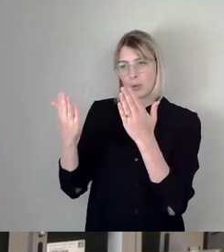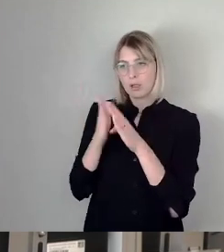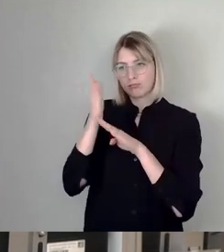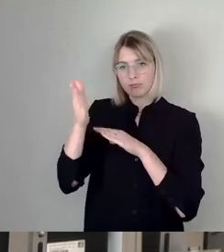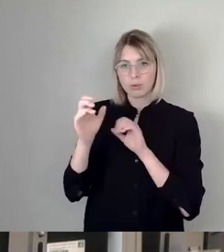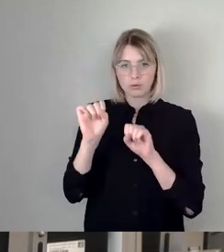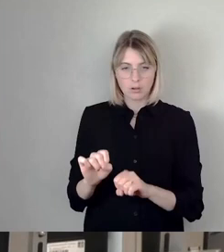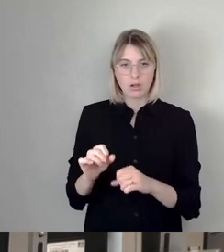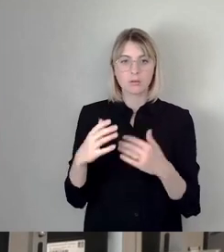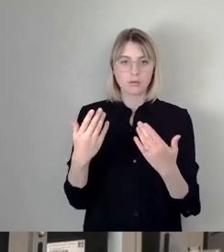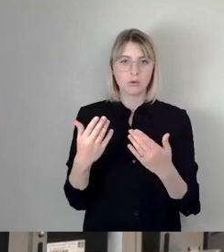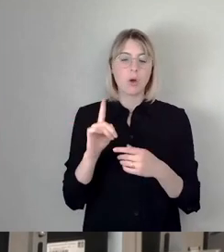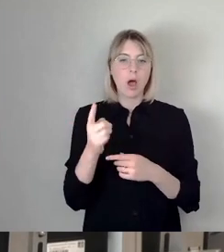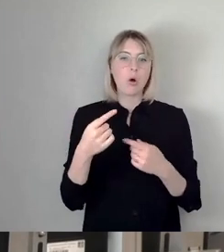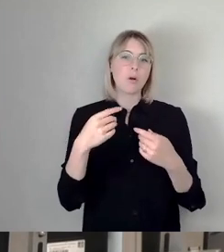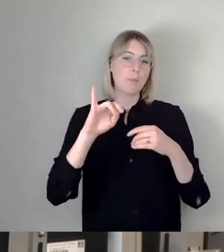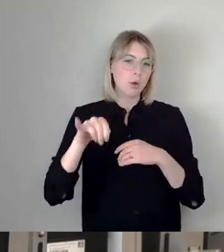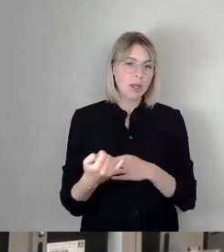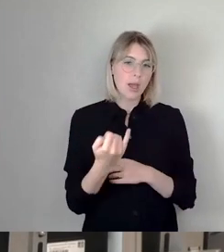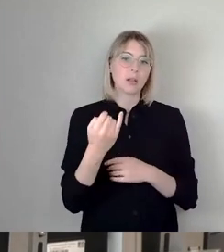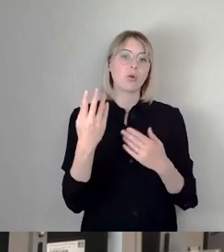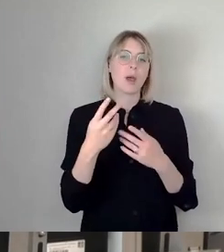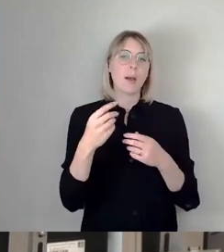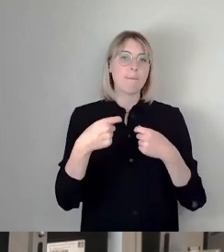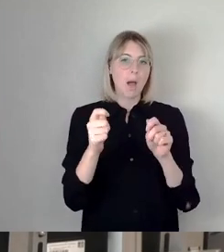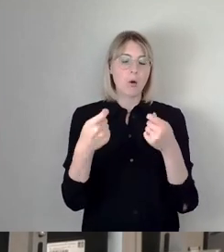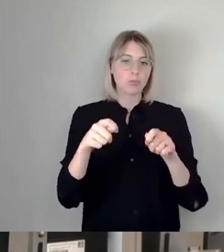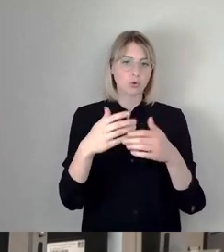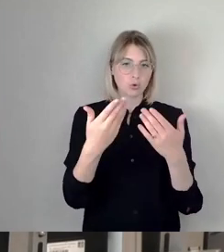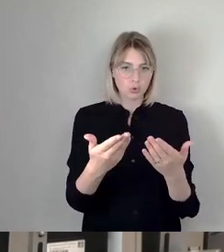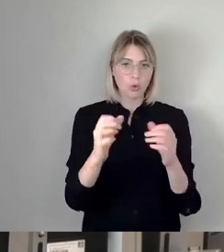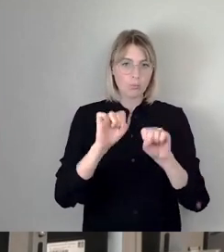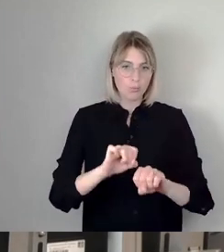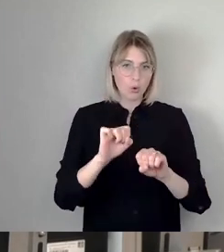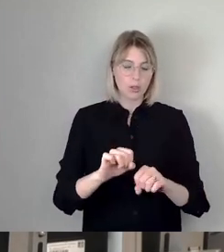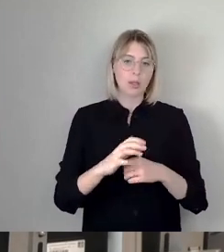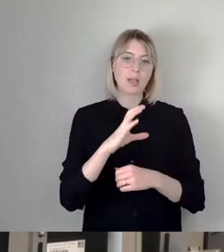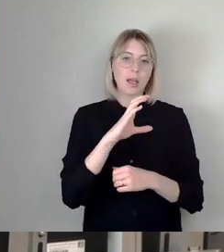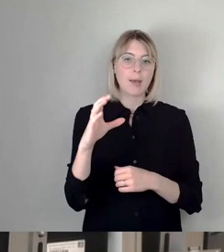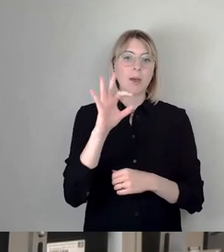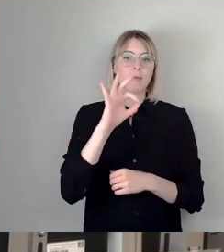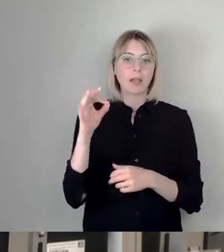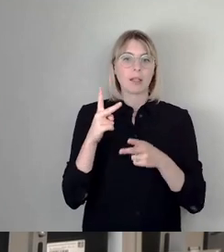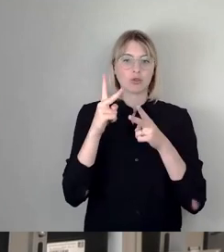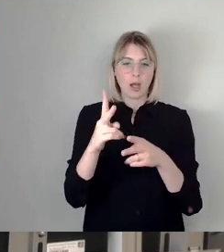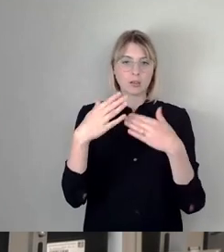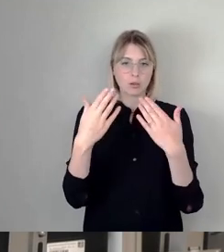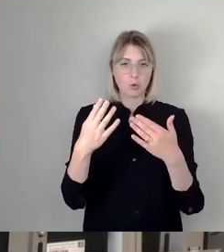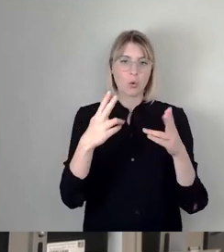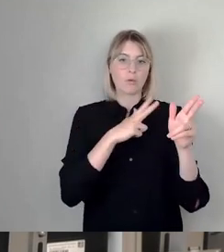Projekt und diesem Bauabschnitt über den Zell'schen Weg und die Kaspar-David-Friedrich-Straße dann endlich auch Realität werden würden.